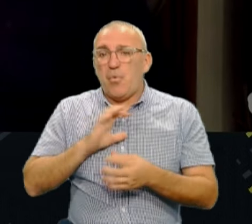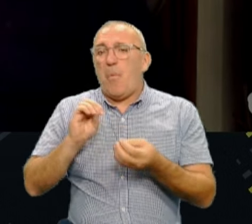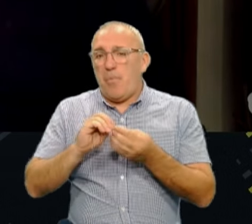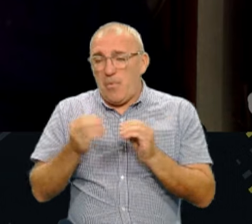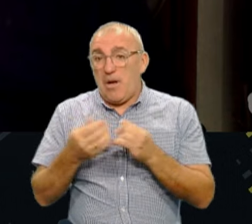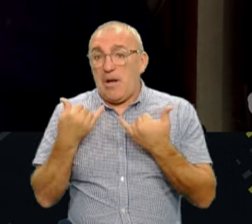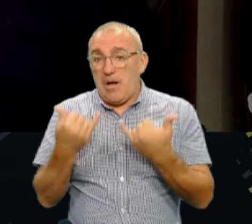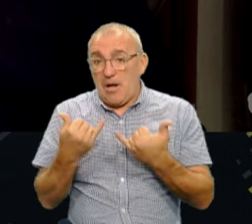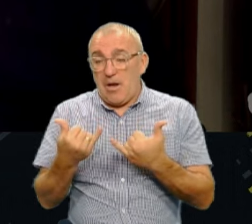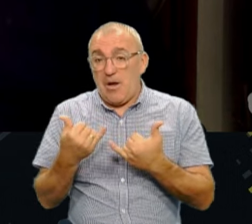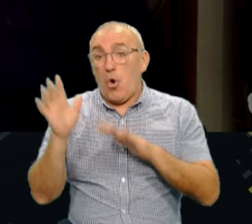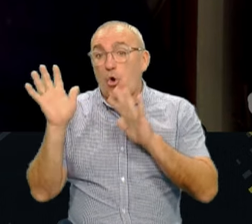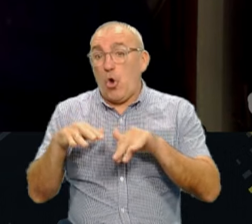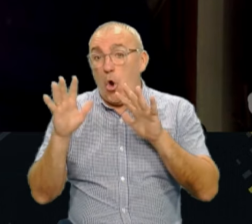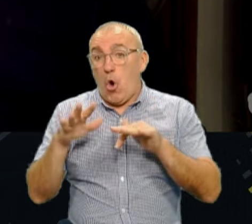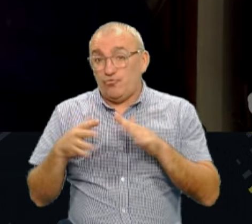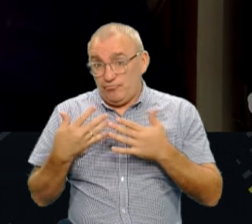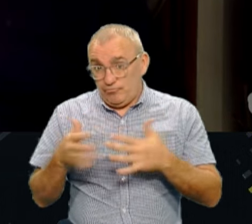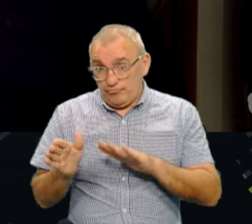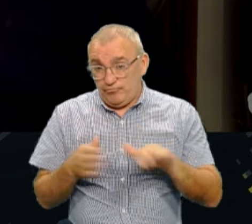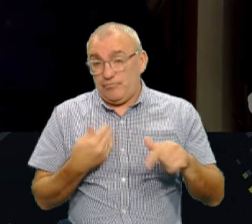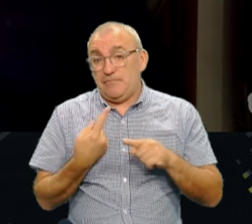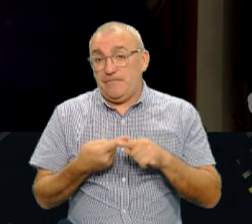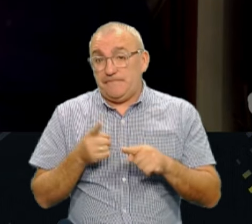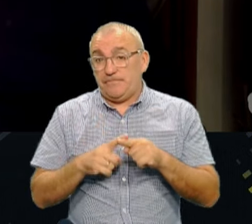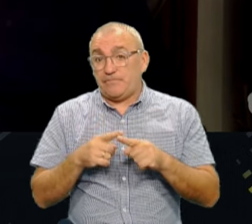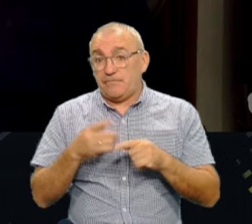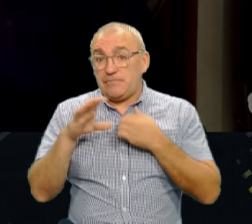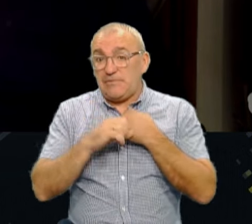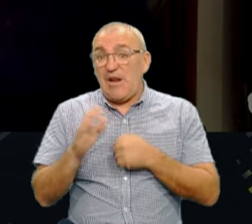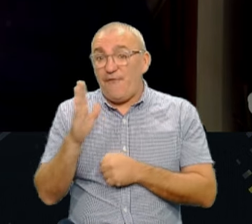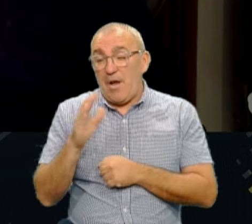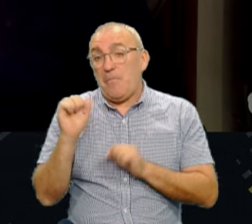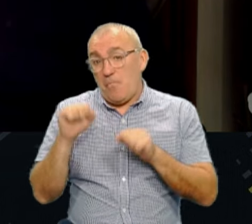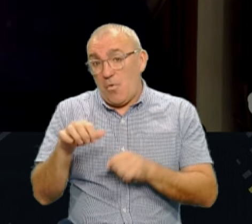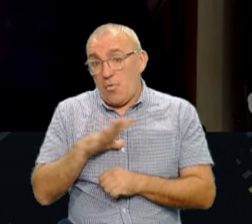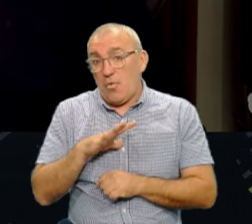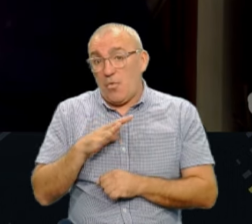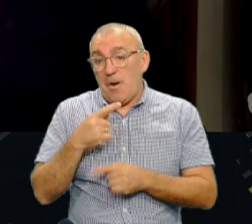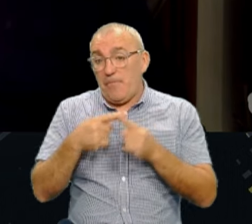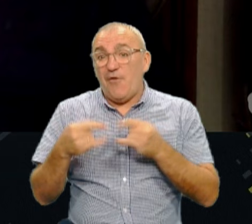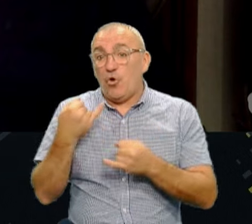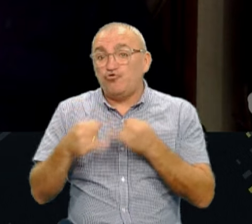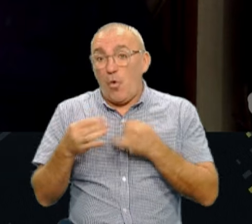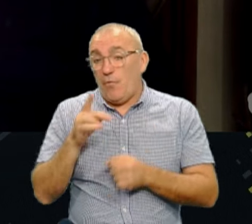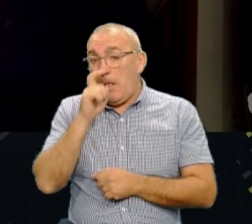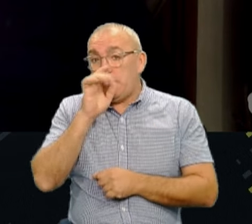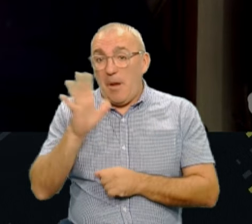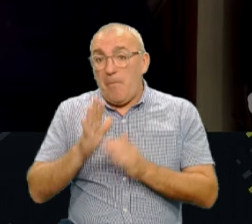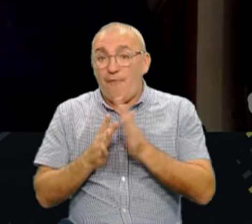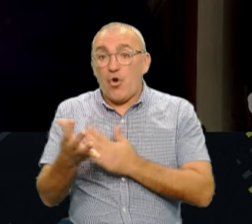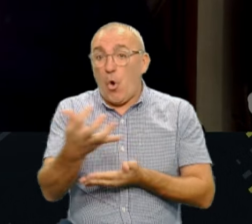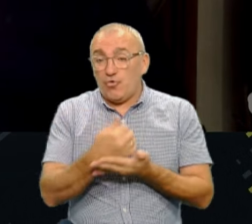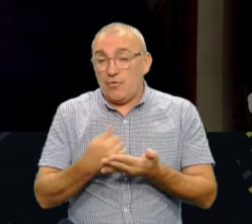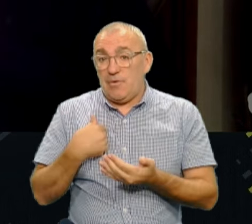пройшли дощі, і я так бачу, що кінець вересня, можливо, і півжовтня будуть непогані ворожії. Я тут для